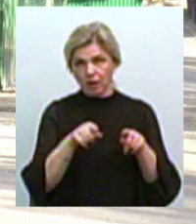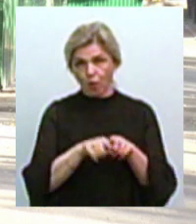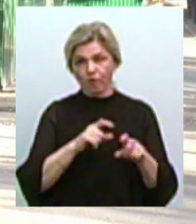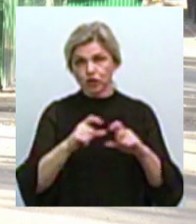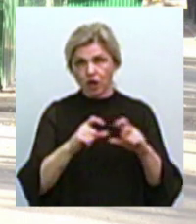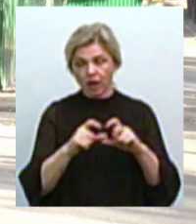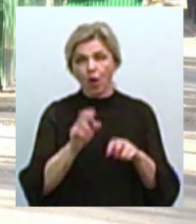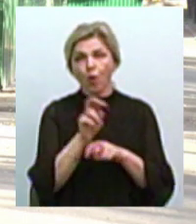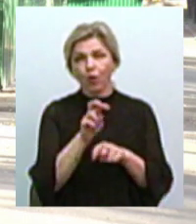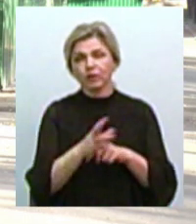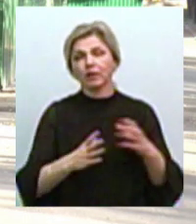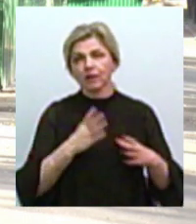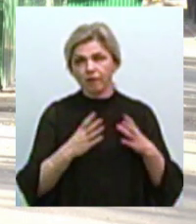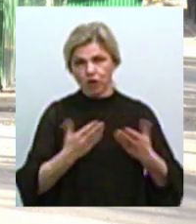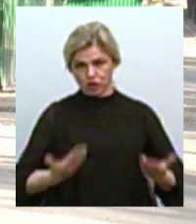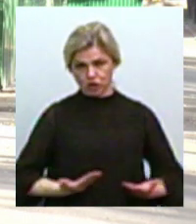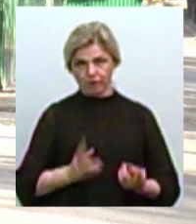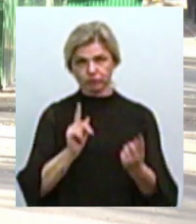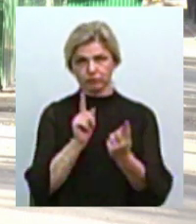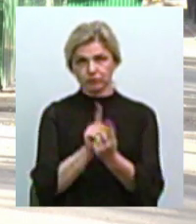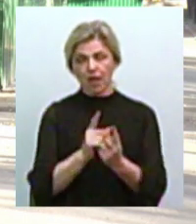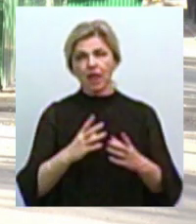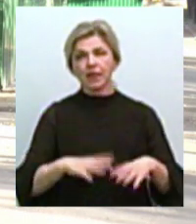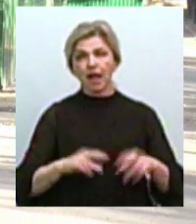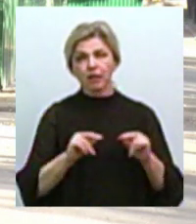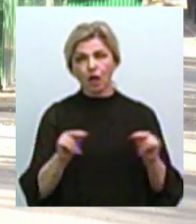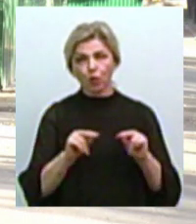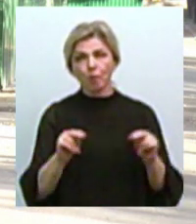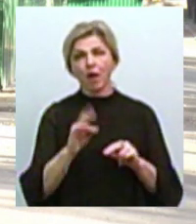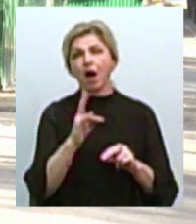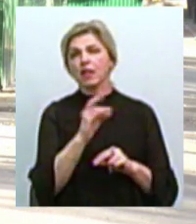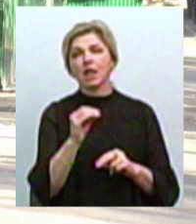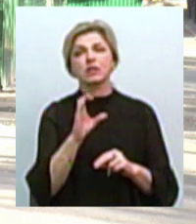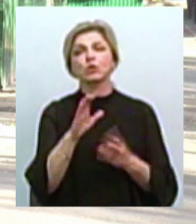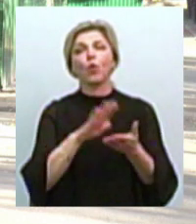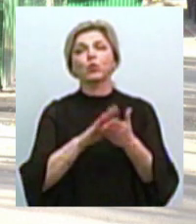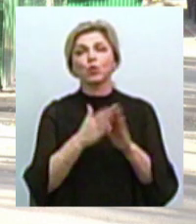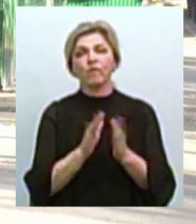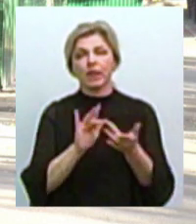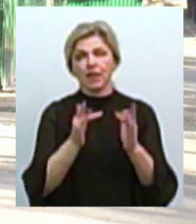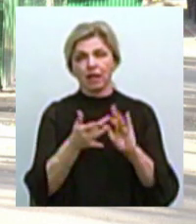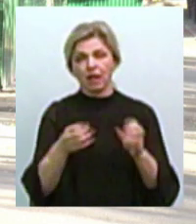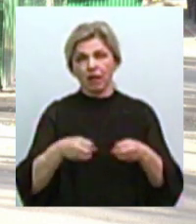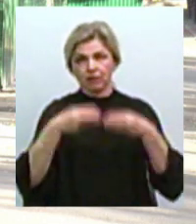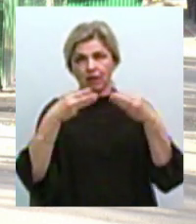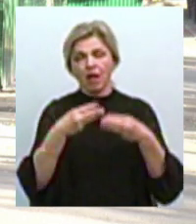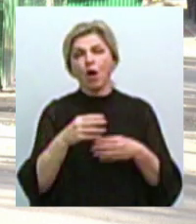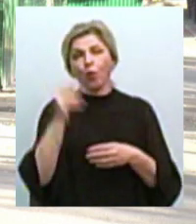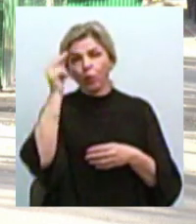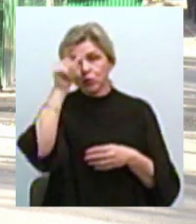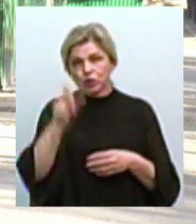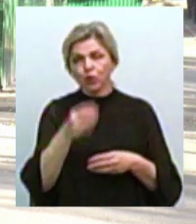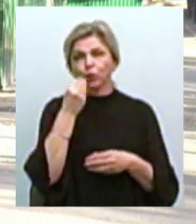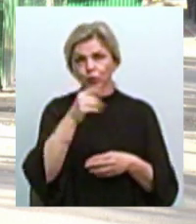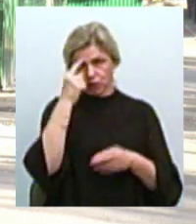якраз на тренування наживо з тренером, а не безпосередньо займатися за допомогою інтернету. Тому що тоді учень краще сприймає весь процес